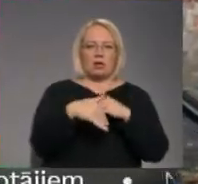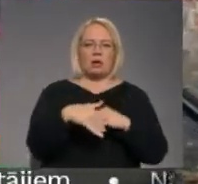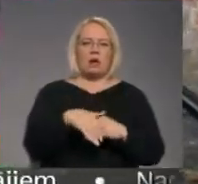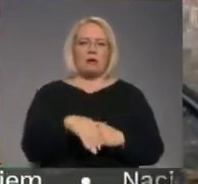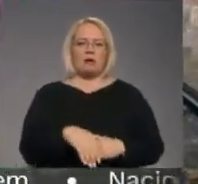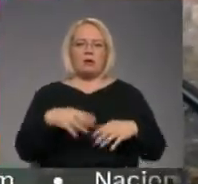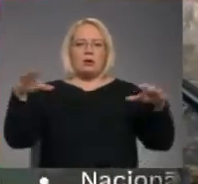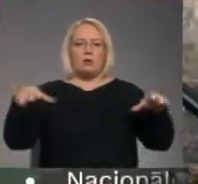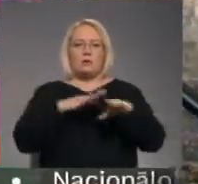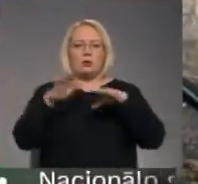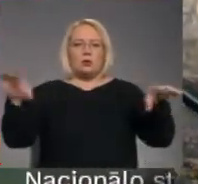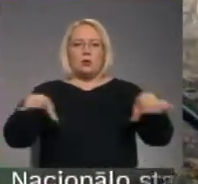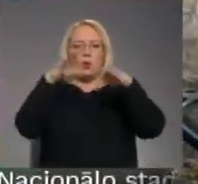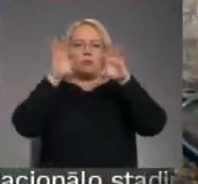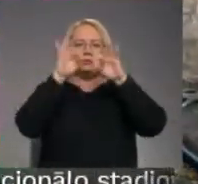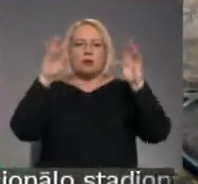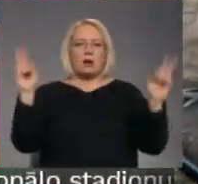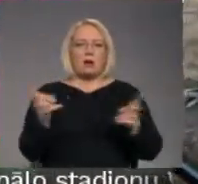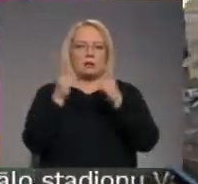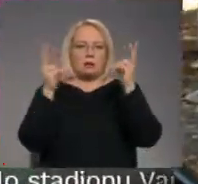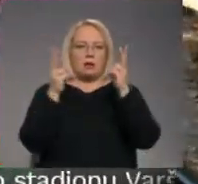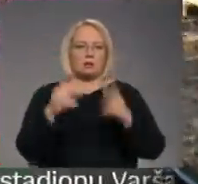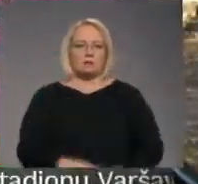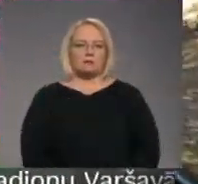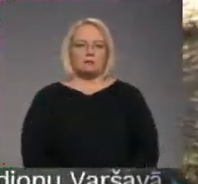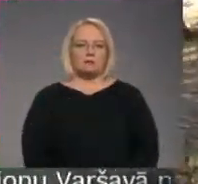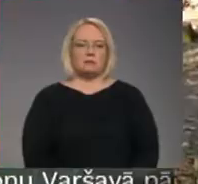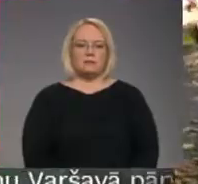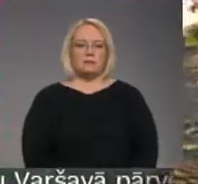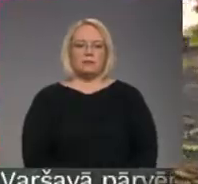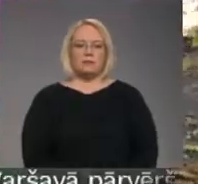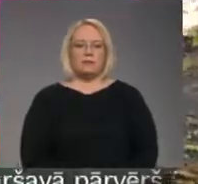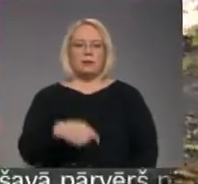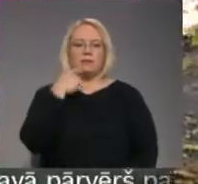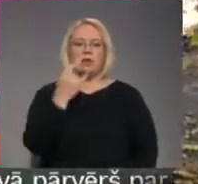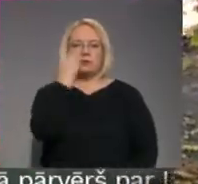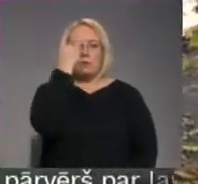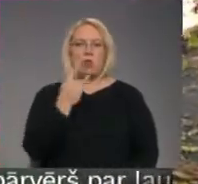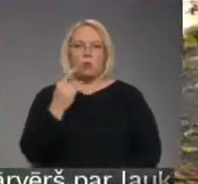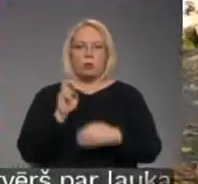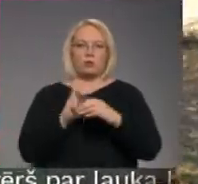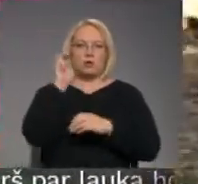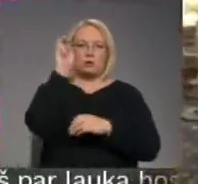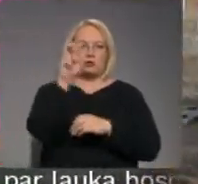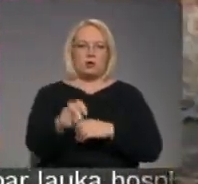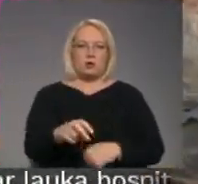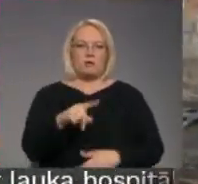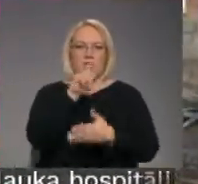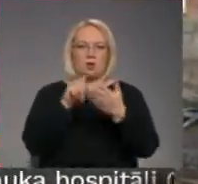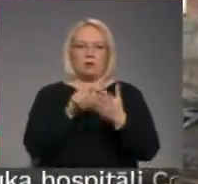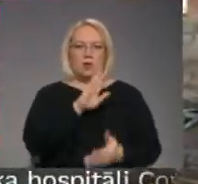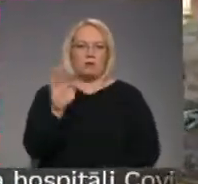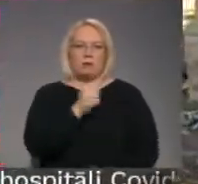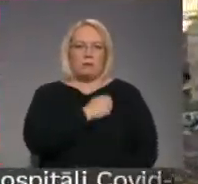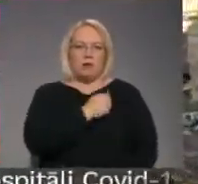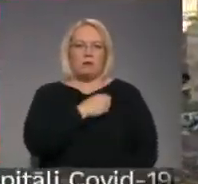gruzdāt un cākāt ekt. Un kā jūs no tāda dzīvokļa? Ei, pa lūgu izlicu ārā. Nebija bērni? Nu, man